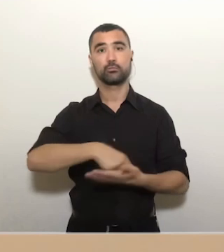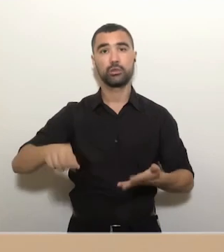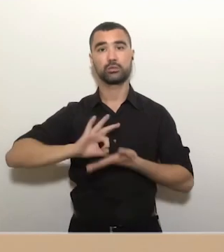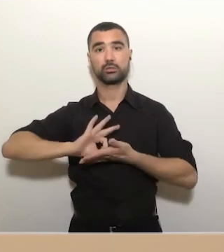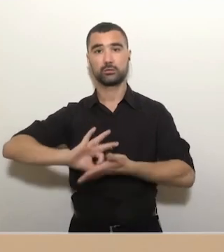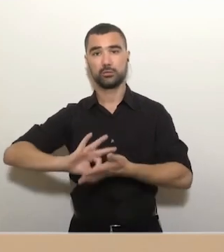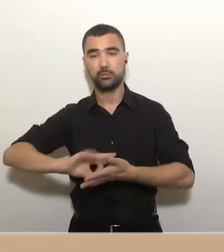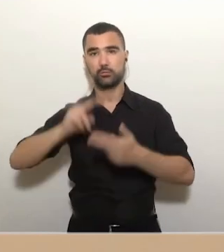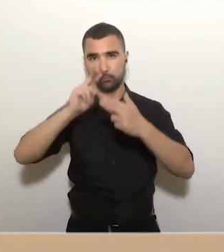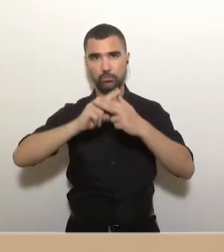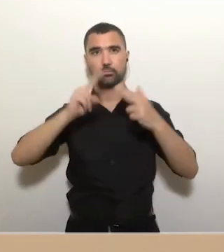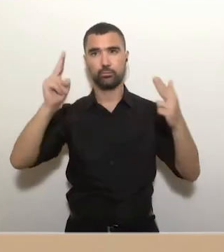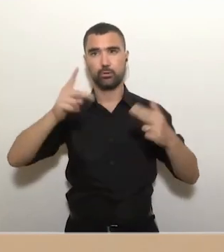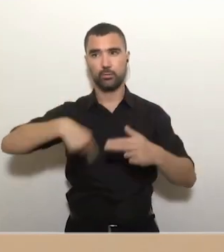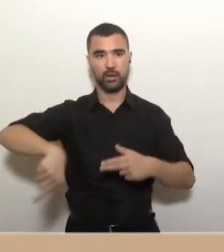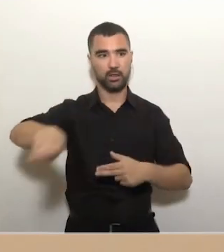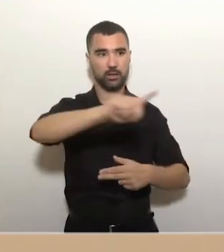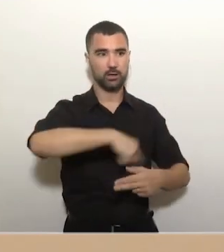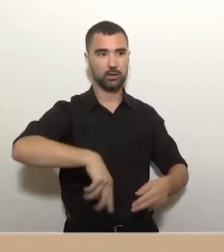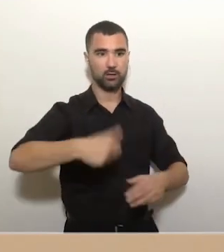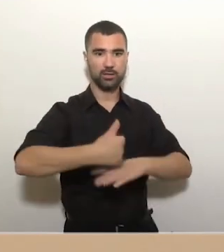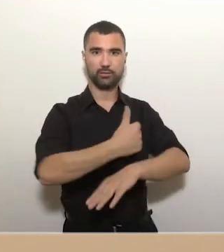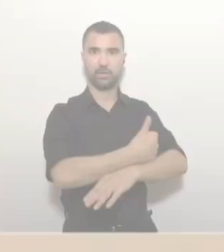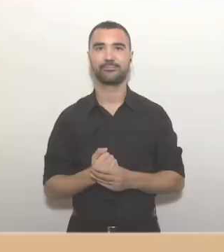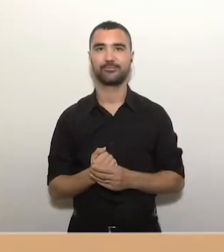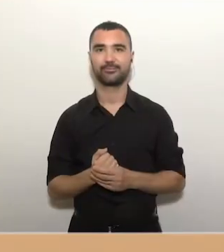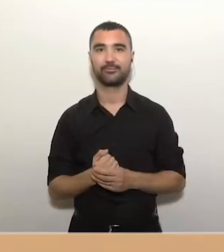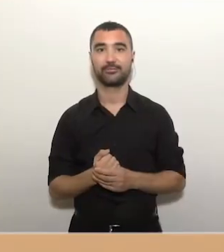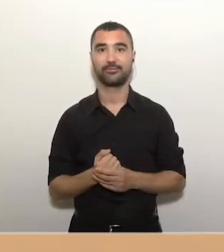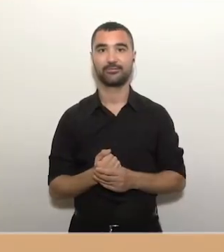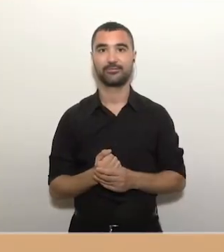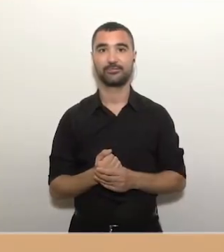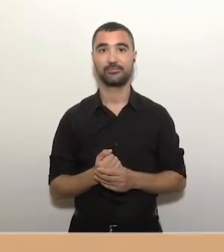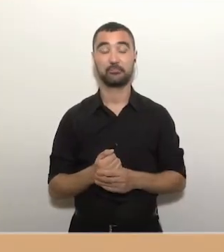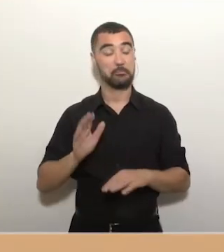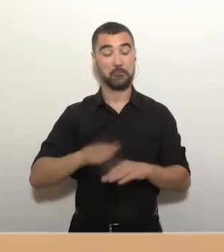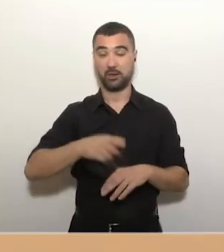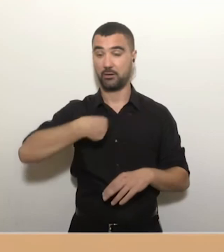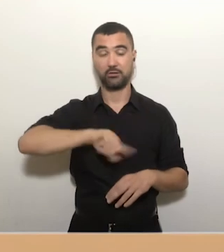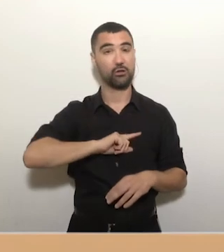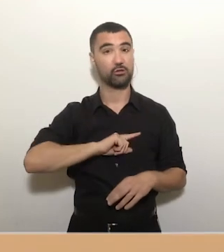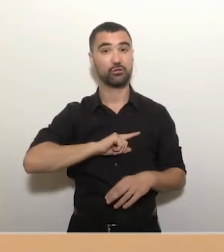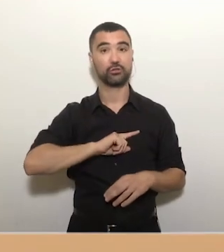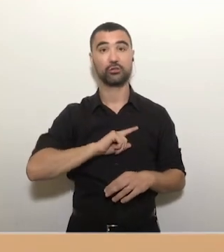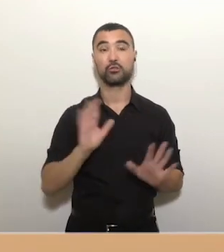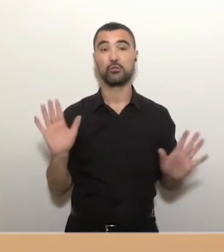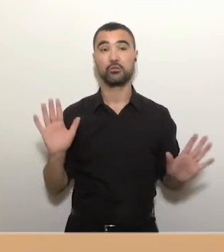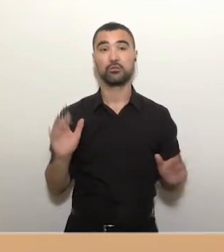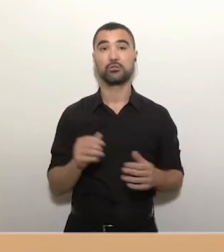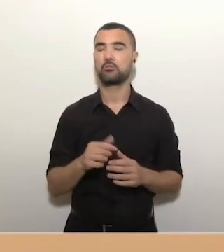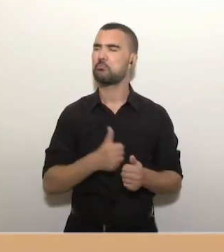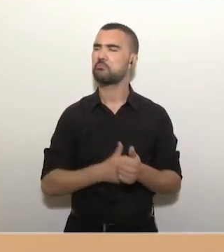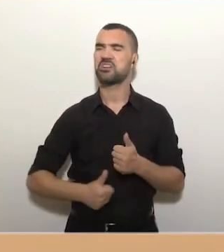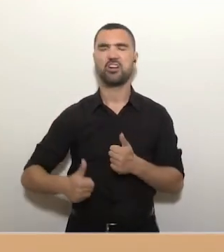serveis públics en els ciutadans de Salles Balears. Ja dic, per naltros, per naltros, és